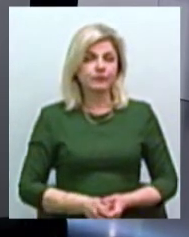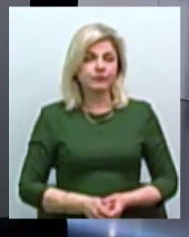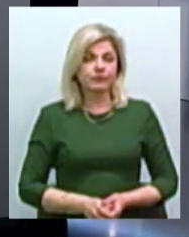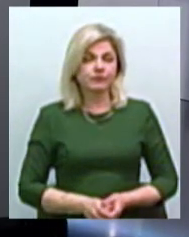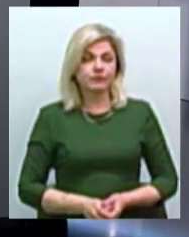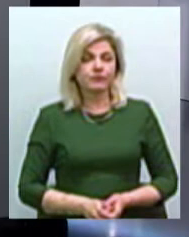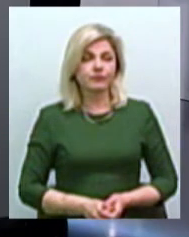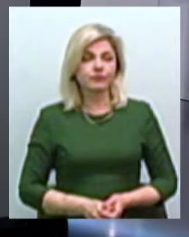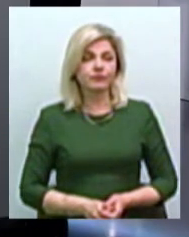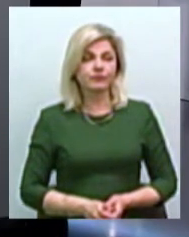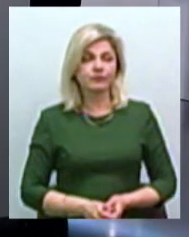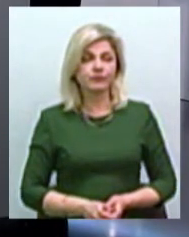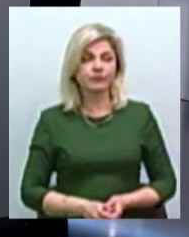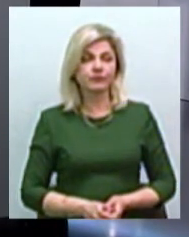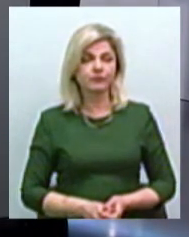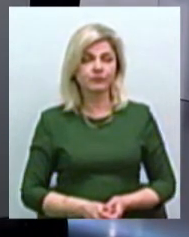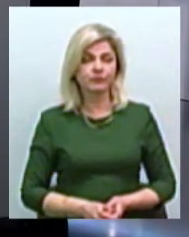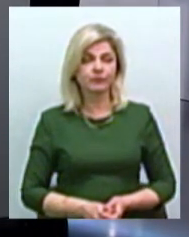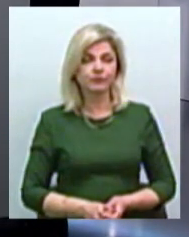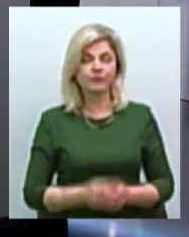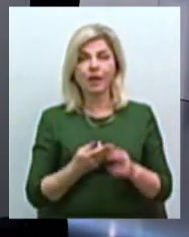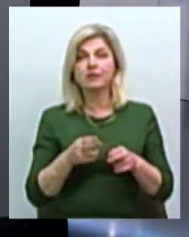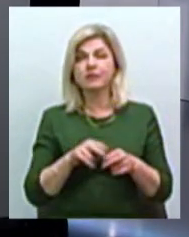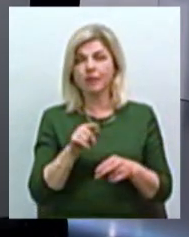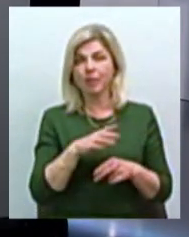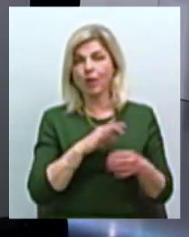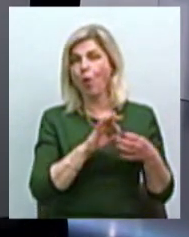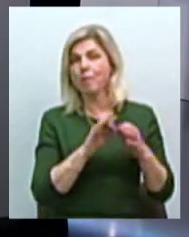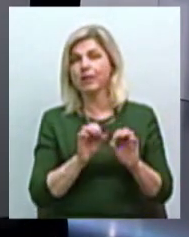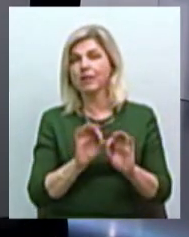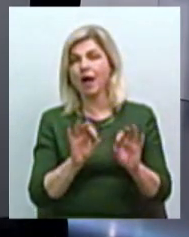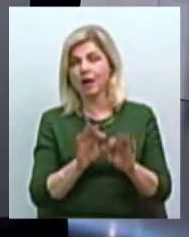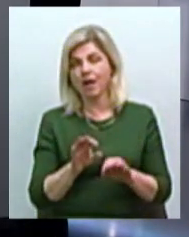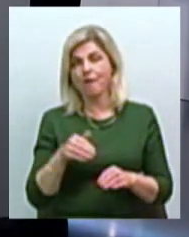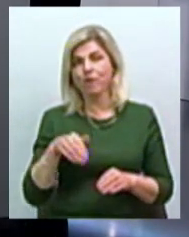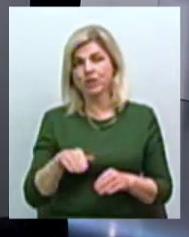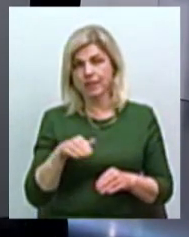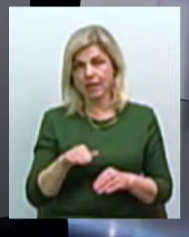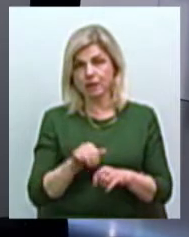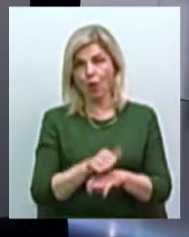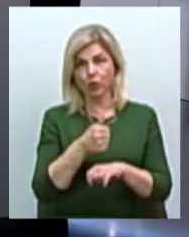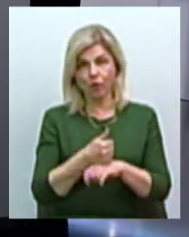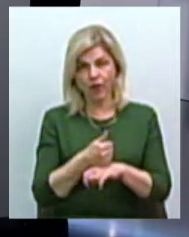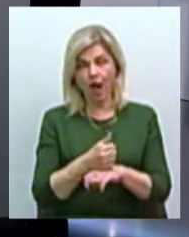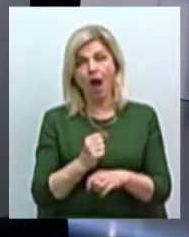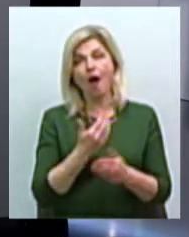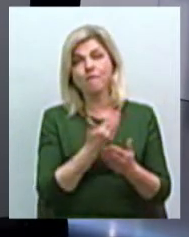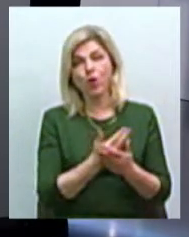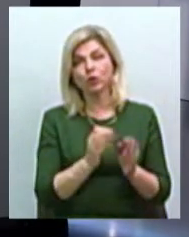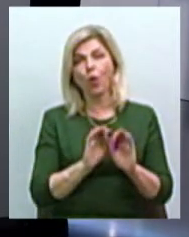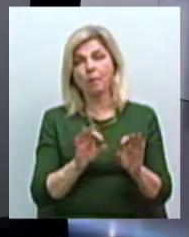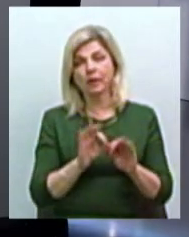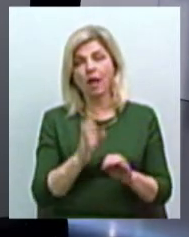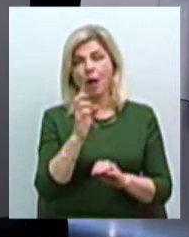Ми працюємо в прямому ефірі, це тема дня і це був коментар Вознесенського міського голови Віталія Лукова. А ось коментар Баштанського